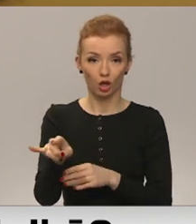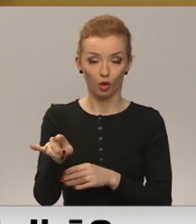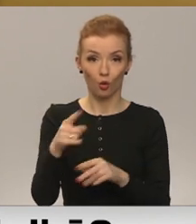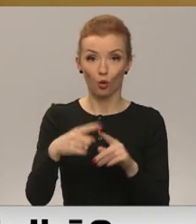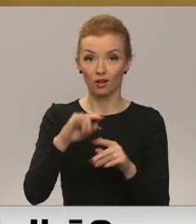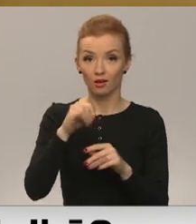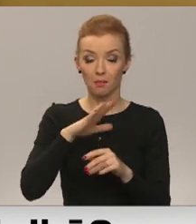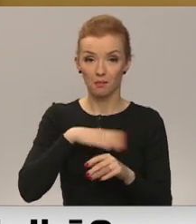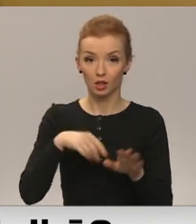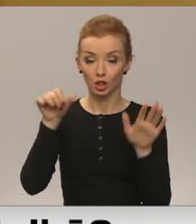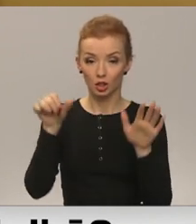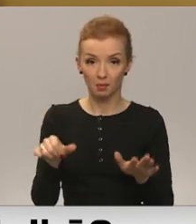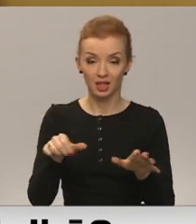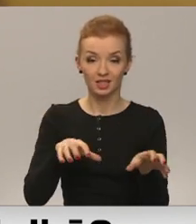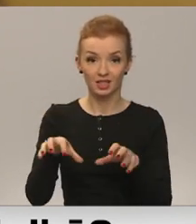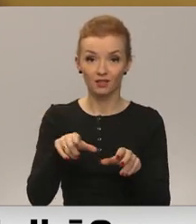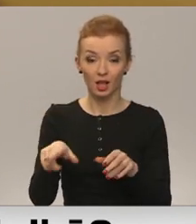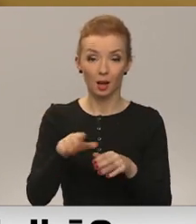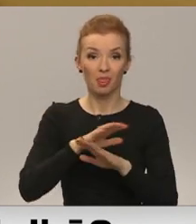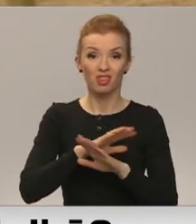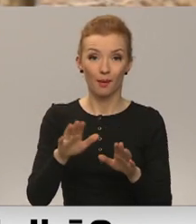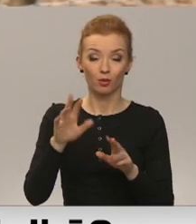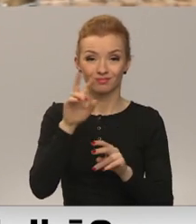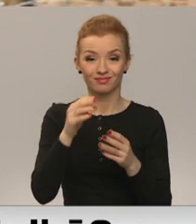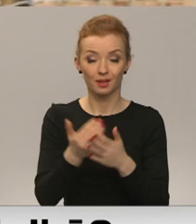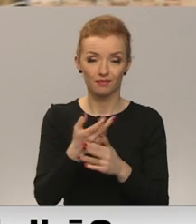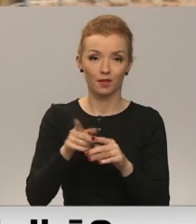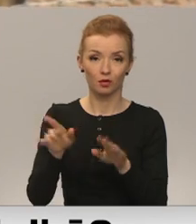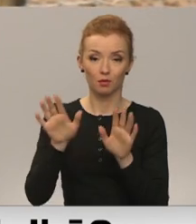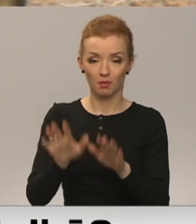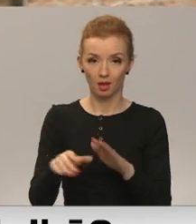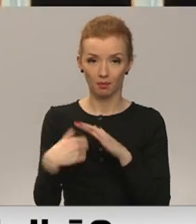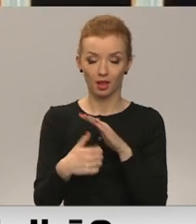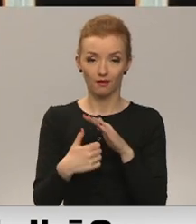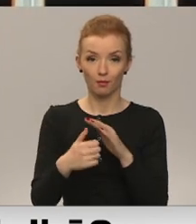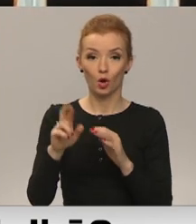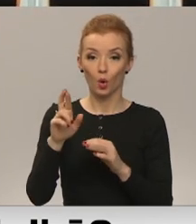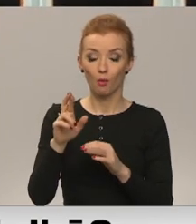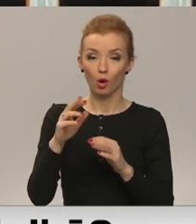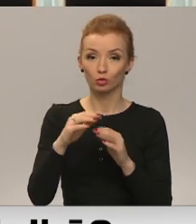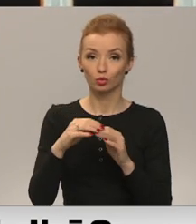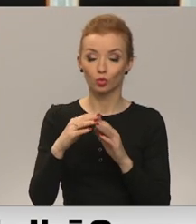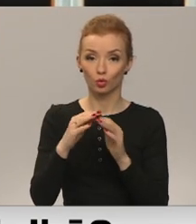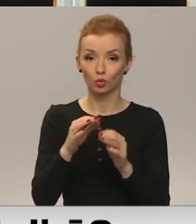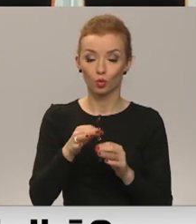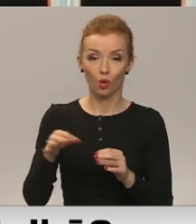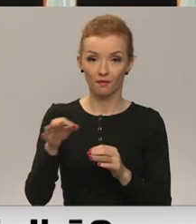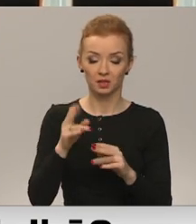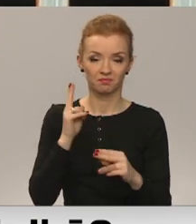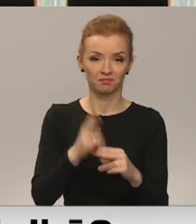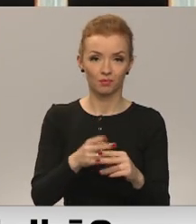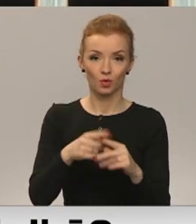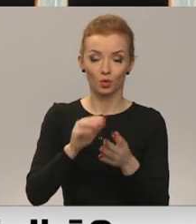un ja pēc pusgada jaunās mājas dzīvniekam nebūs atrasts, tas palikšot patversimē. Ropažu novads iepirkuma gan pārtraucas un